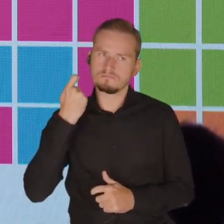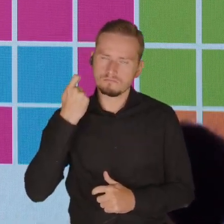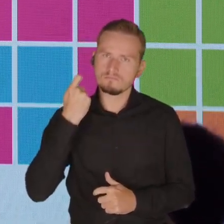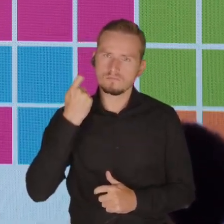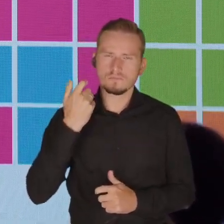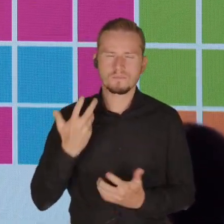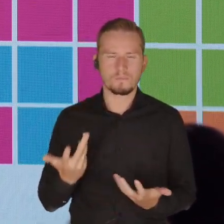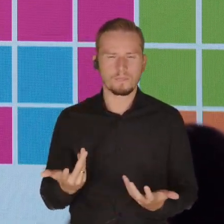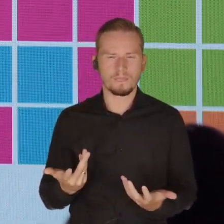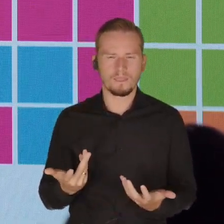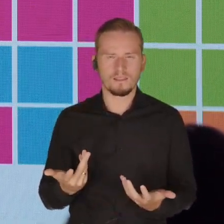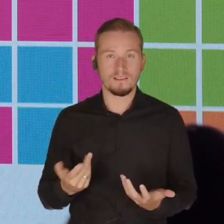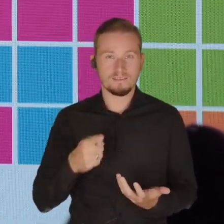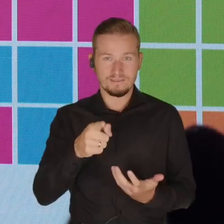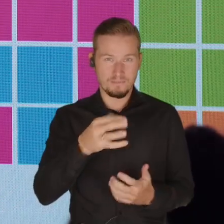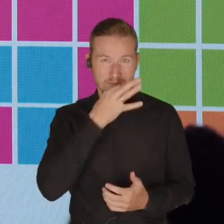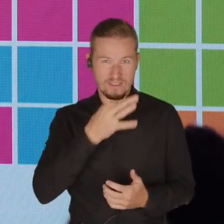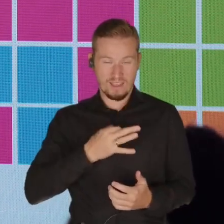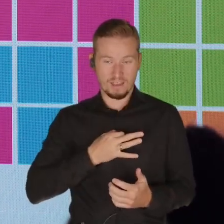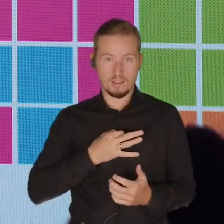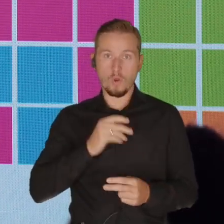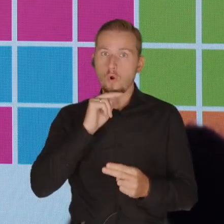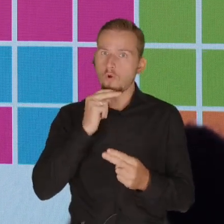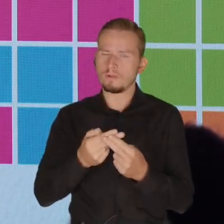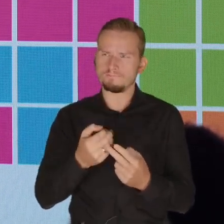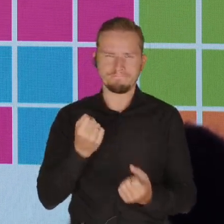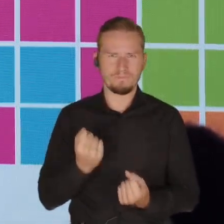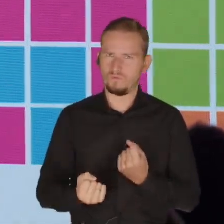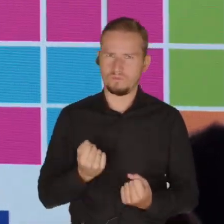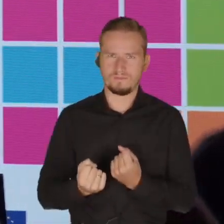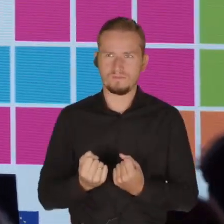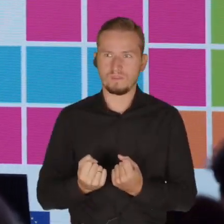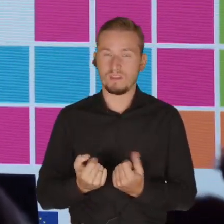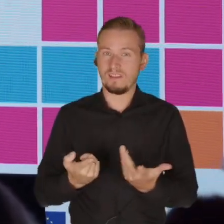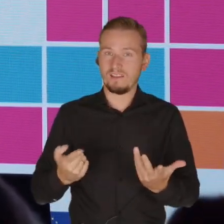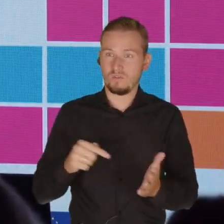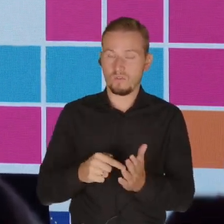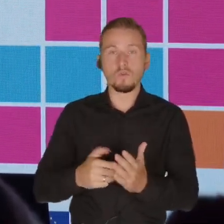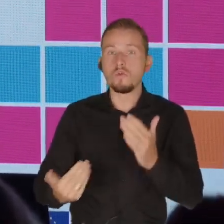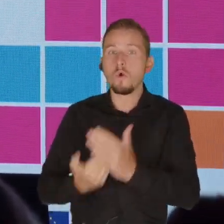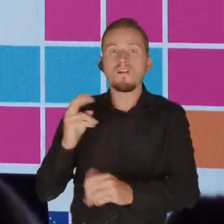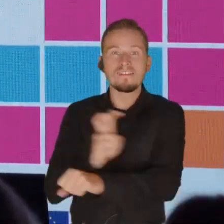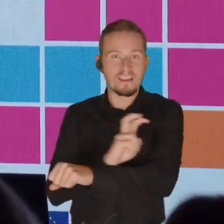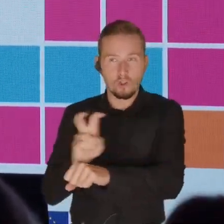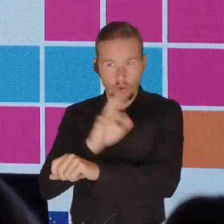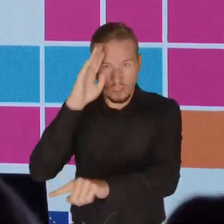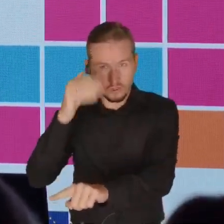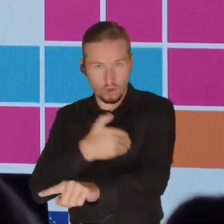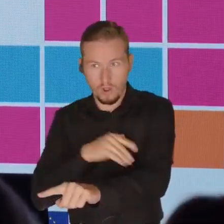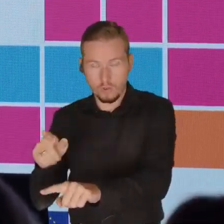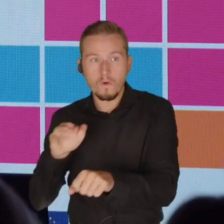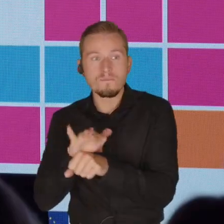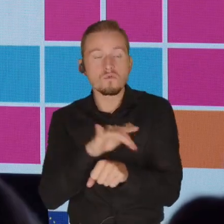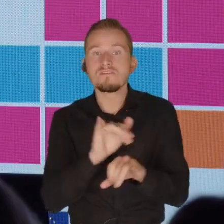odpowiedzieć na to pytanie, jak prowadzenie nowych technologii w szkole wpływają na to, jednak natomiast